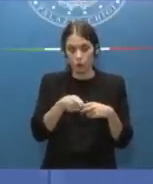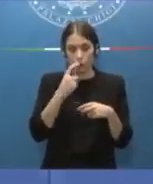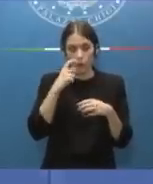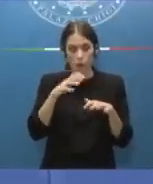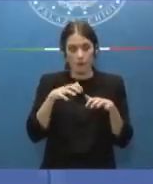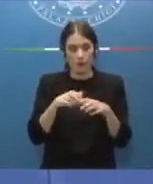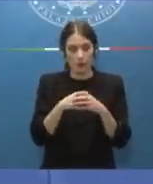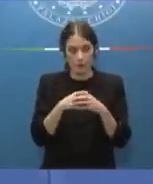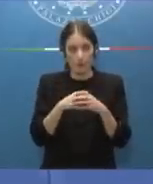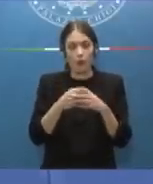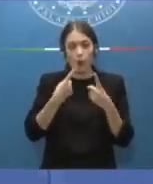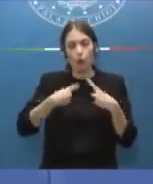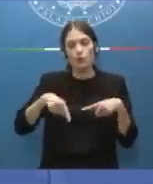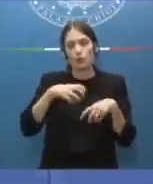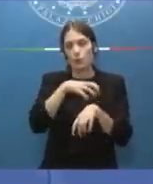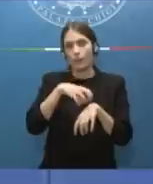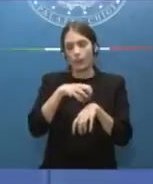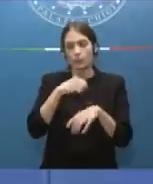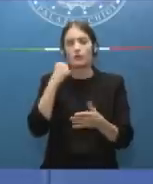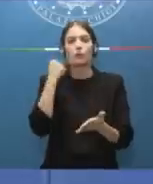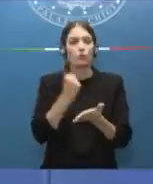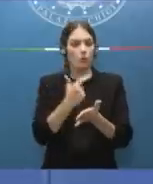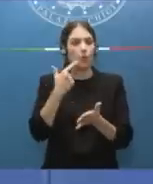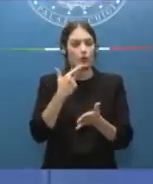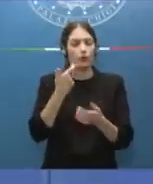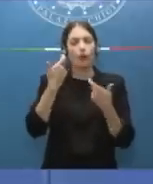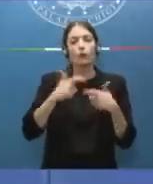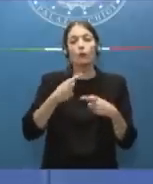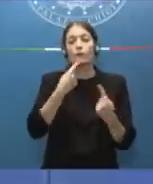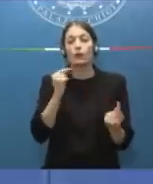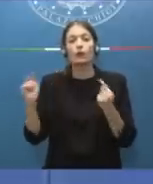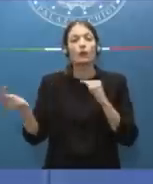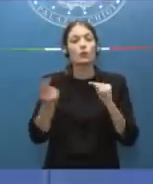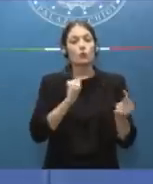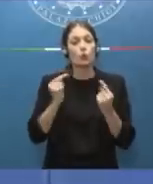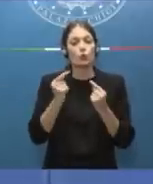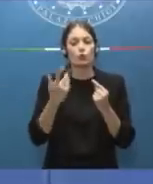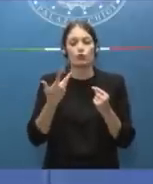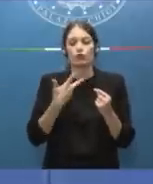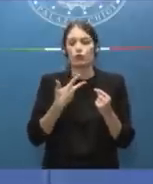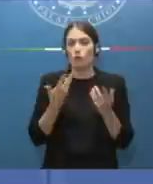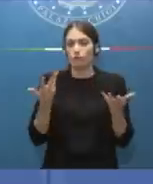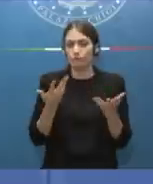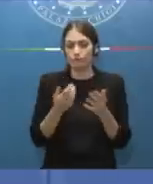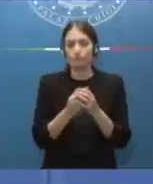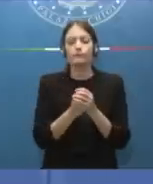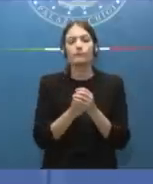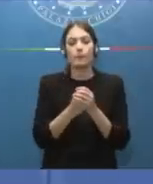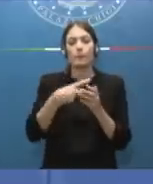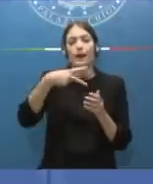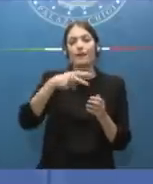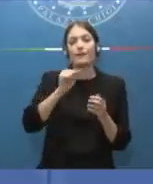Consiglio dei Ministri molto importante perché abbiamo in discussione l'approvazione della Nadef